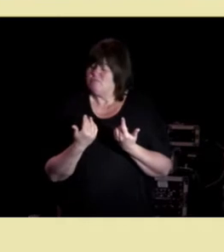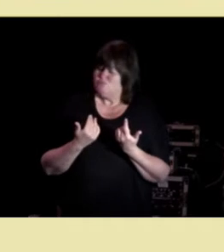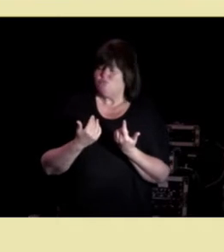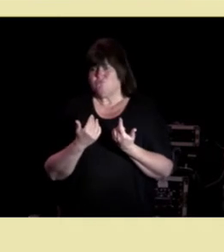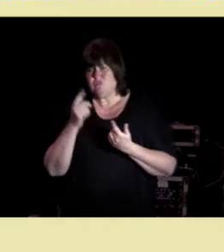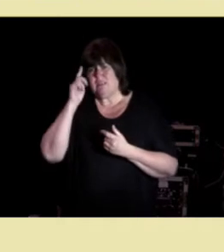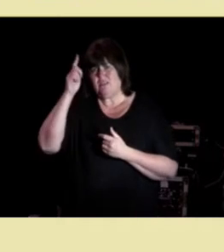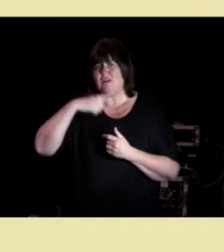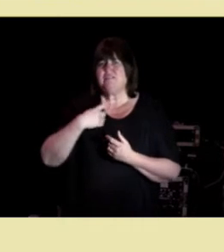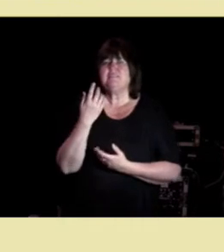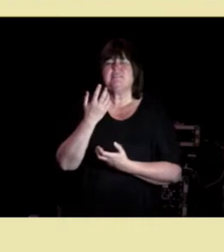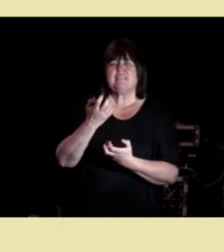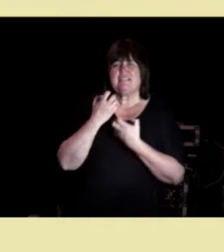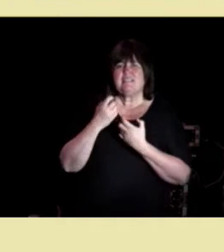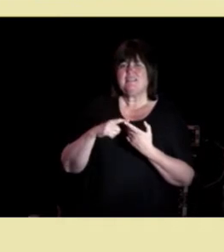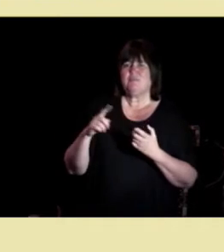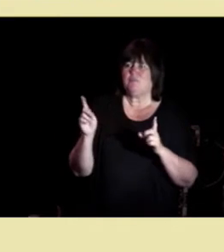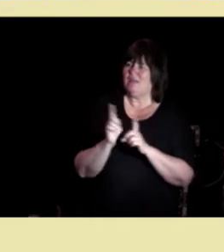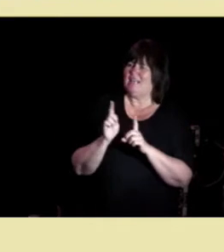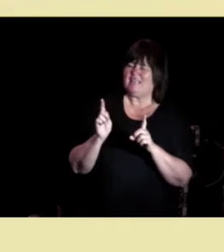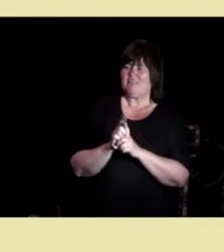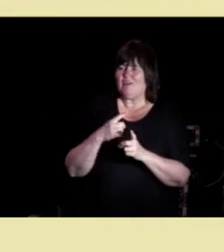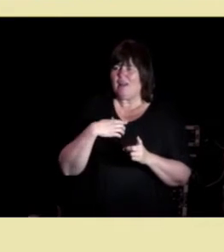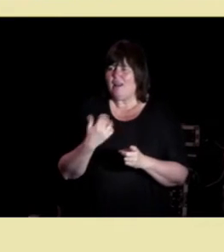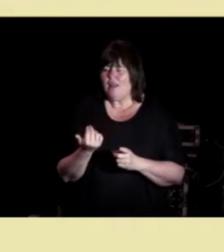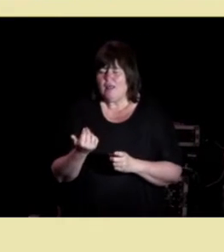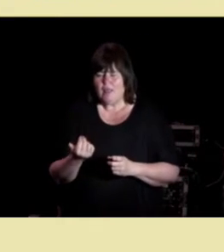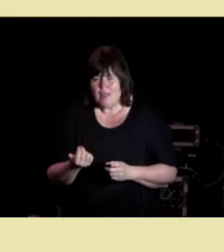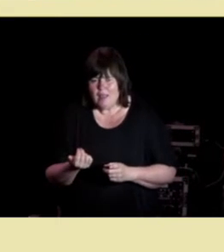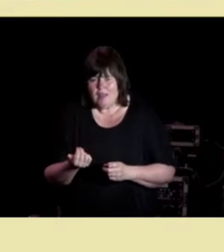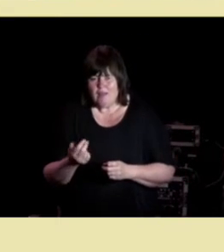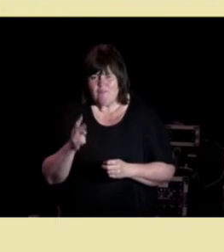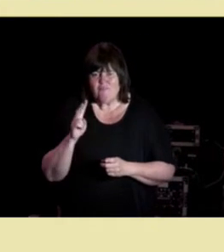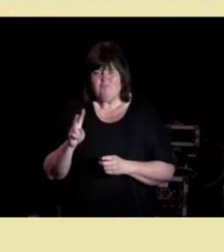interesser men likevel bias som det så fint heter på forskningspråket